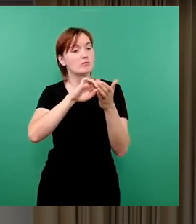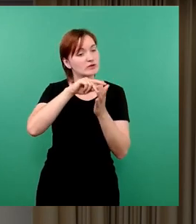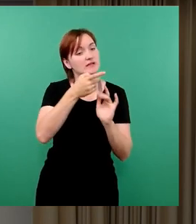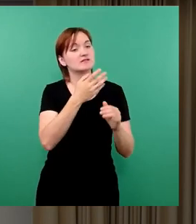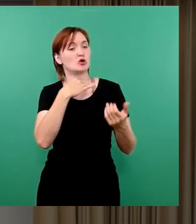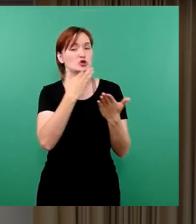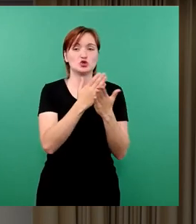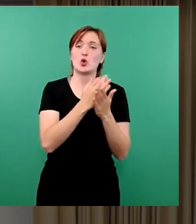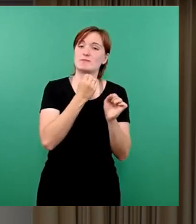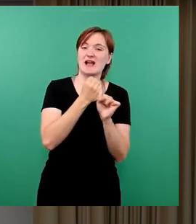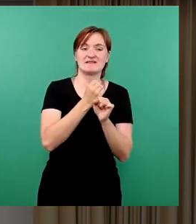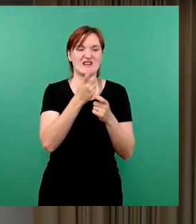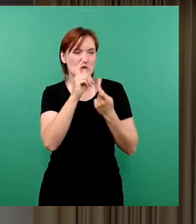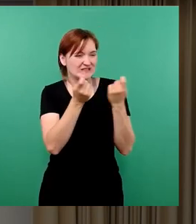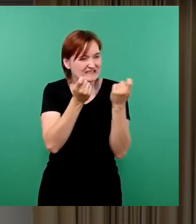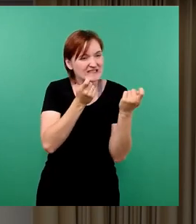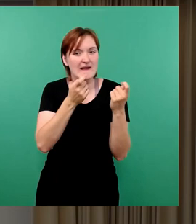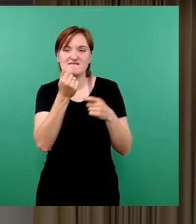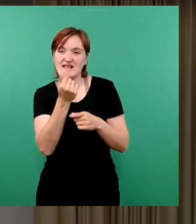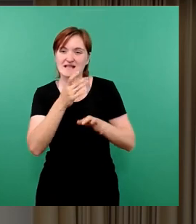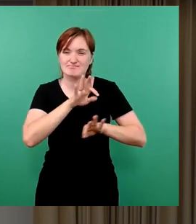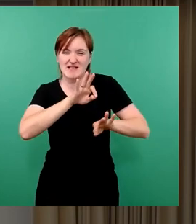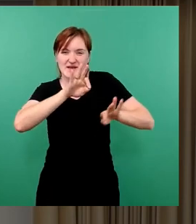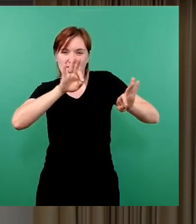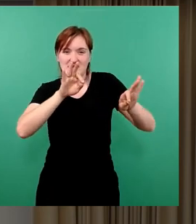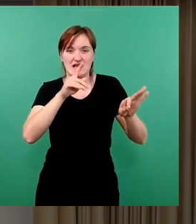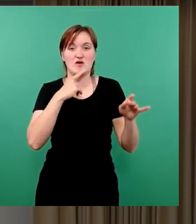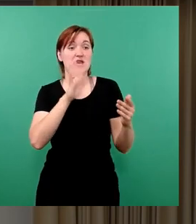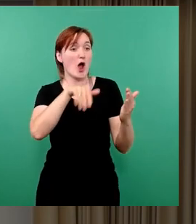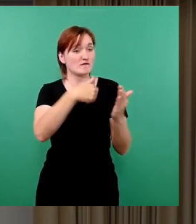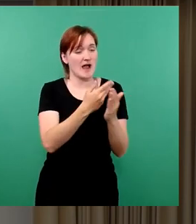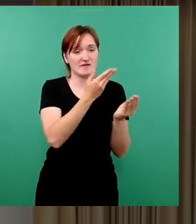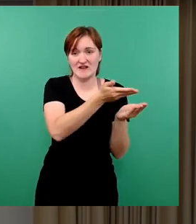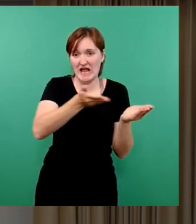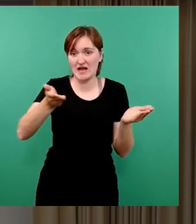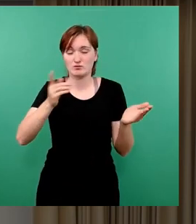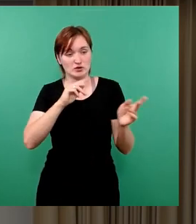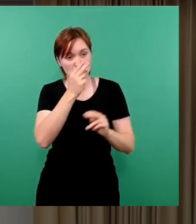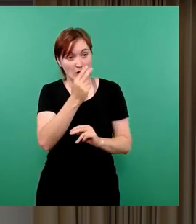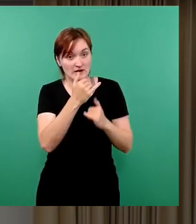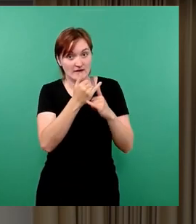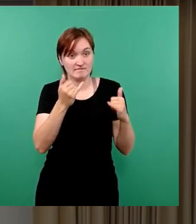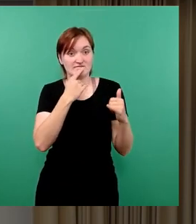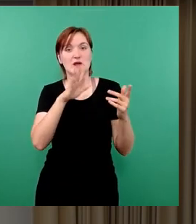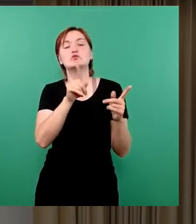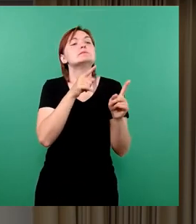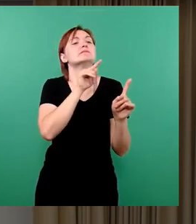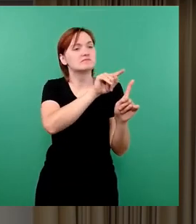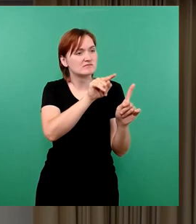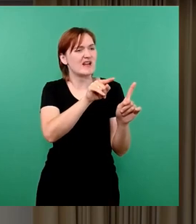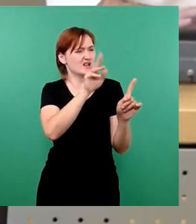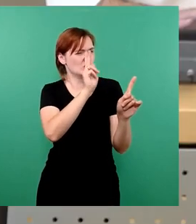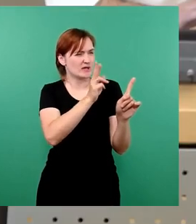eine bessere Finanzausstattung zu bekommen, aufgabengerecht. zum Zweiten müssen wir eben schauen, wo wir Prioritäten setzen, über Standards